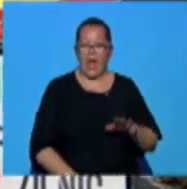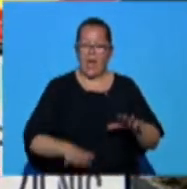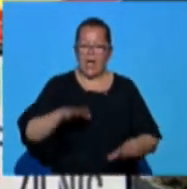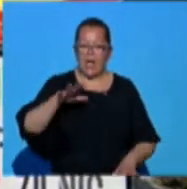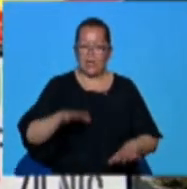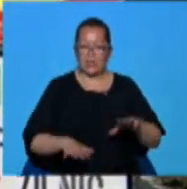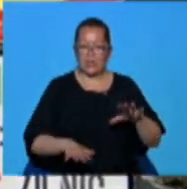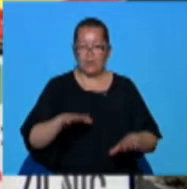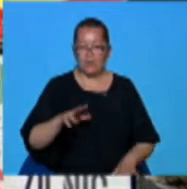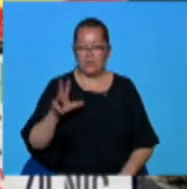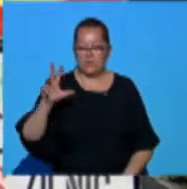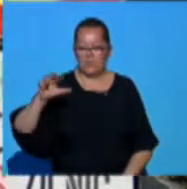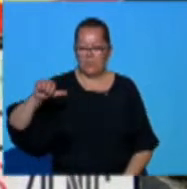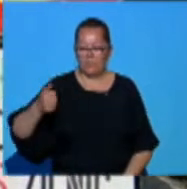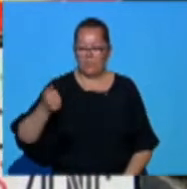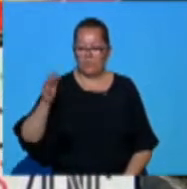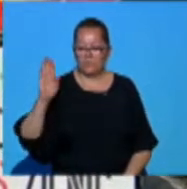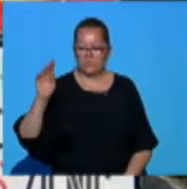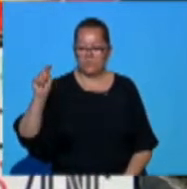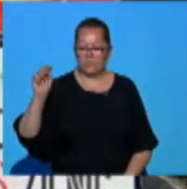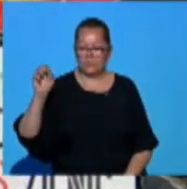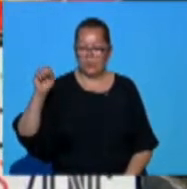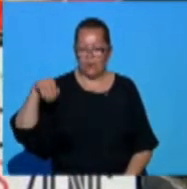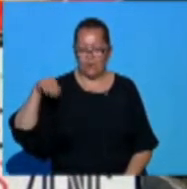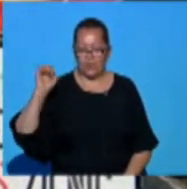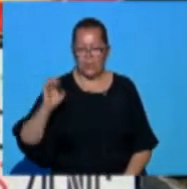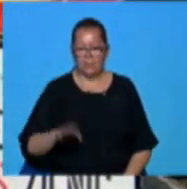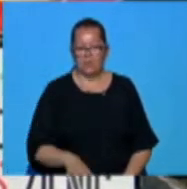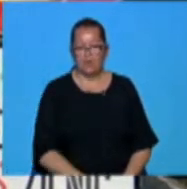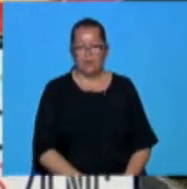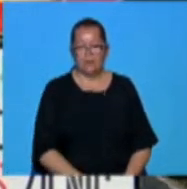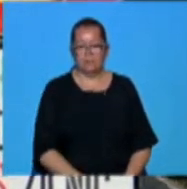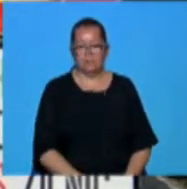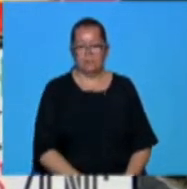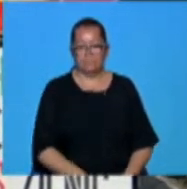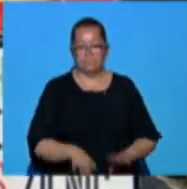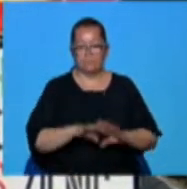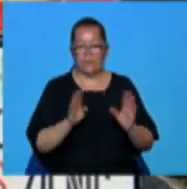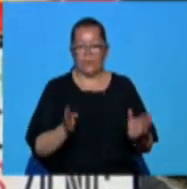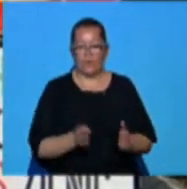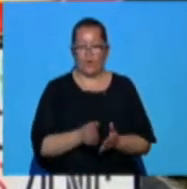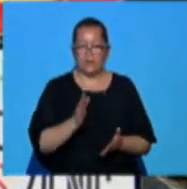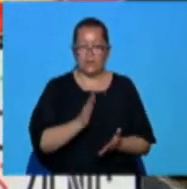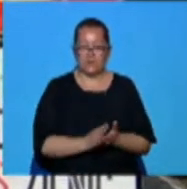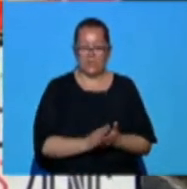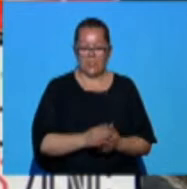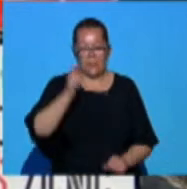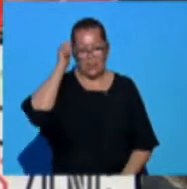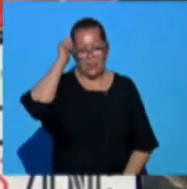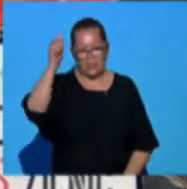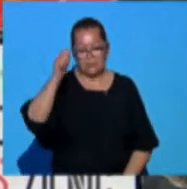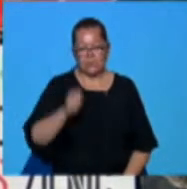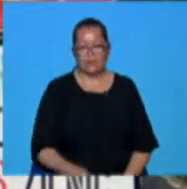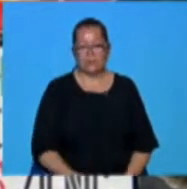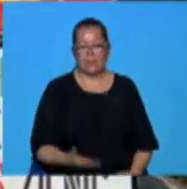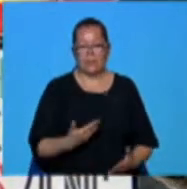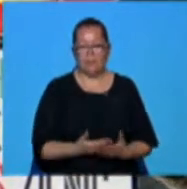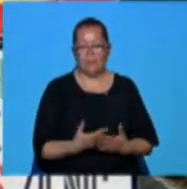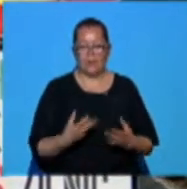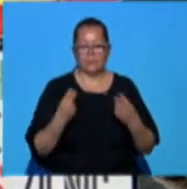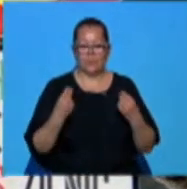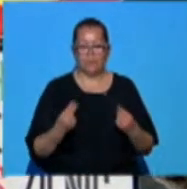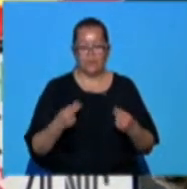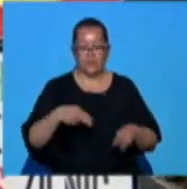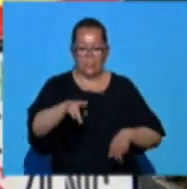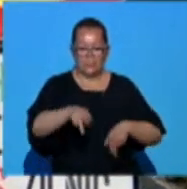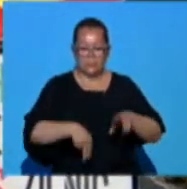autovehiclerului este de 3,5 tone pentru accesul pe acest sector de drum. Toate aceste condiții au fost luate pentru siguranța participanților la trafic